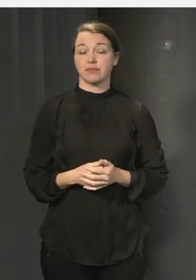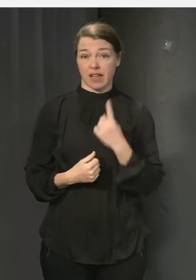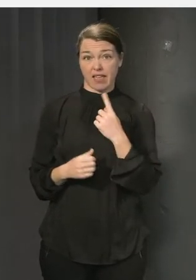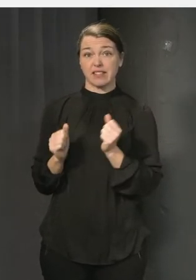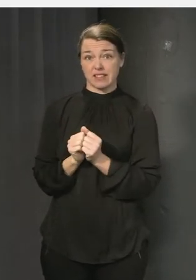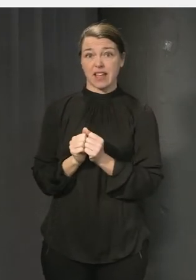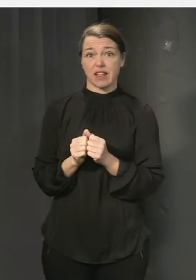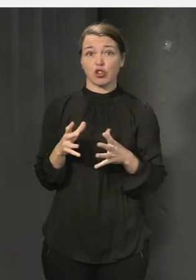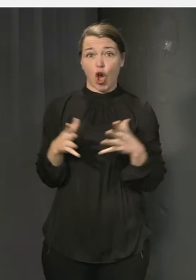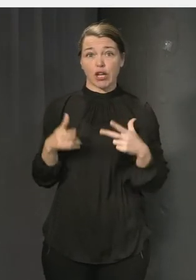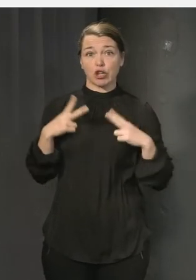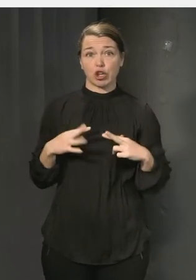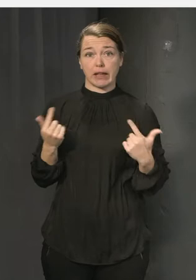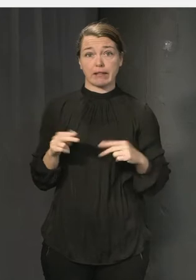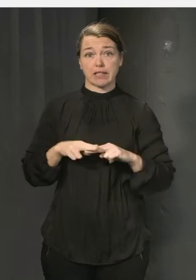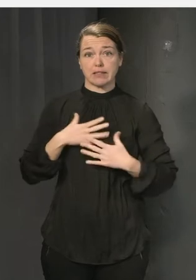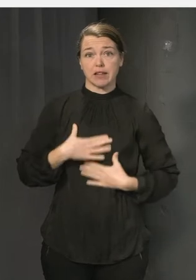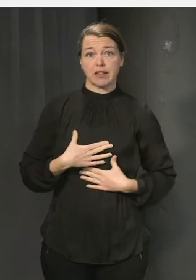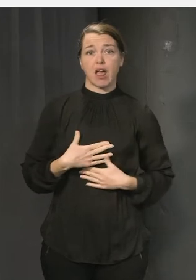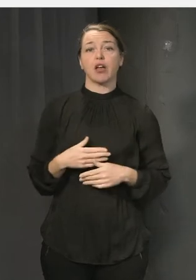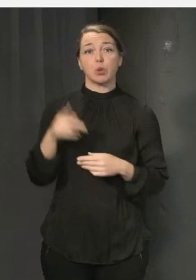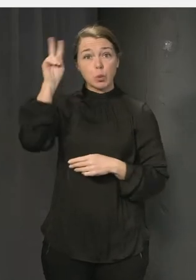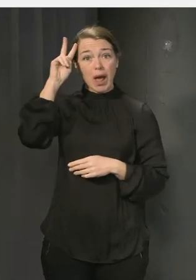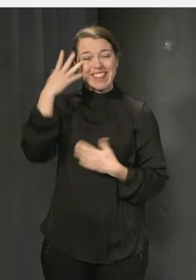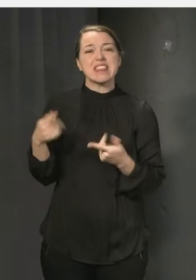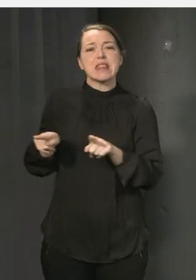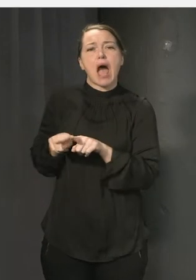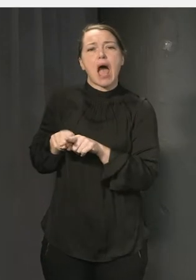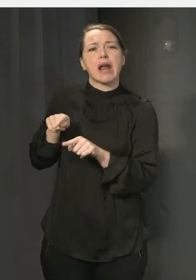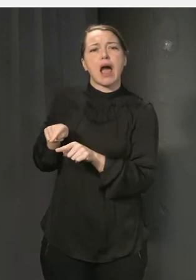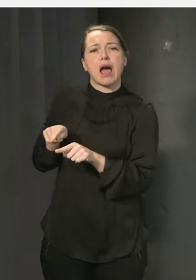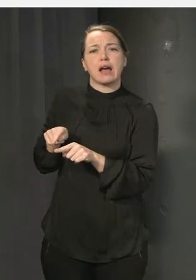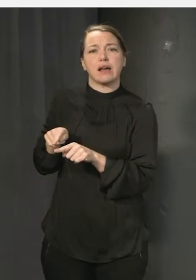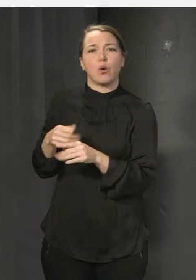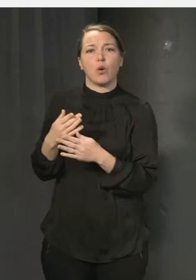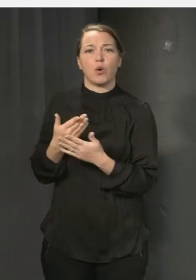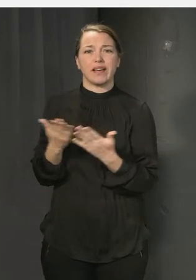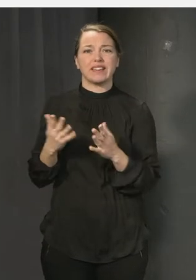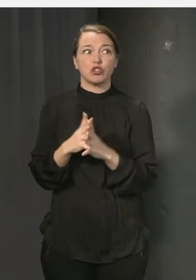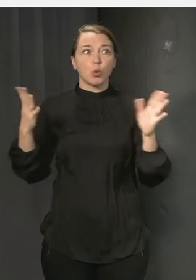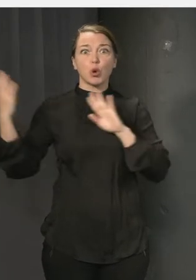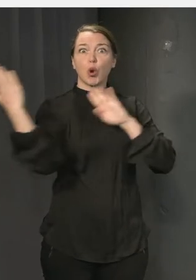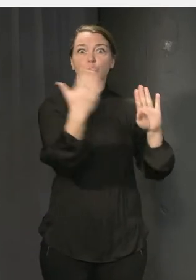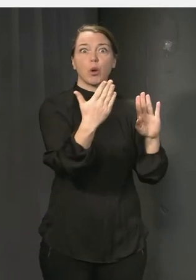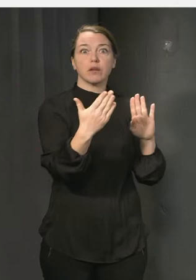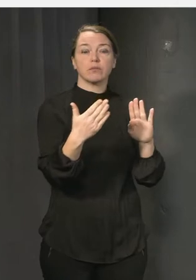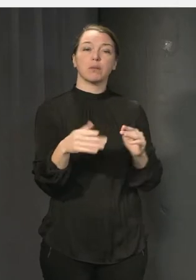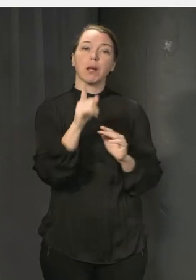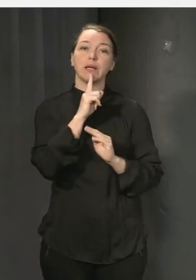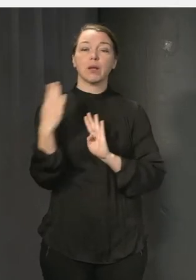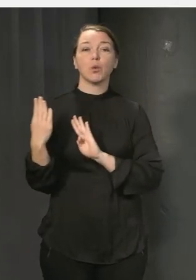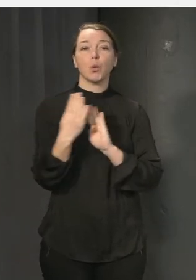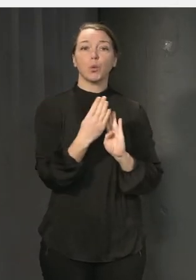att öka tryggheten. Att det inte är långt att gå till toaletten. Och det är inte heller en alltför stor korridor där många elever visstas.